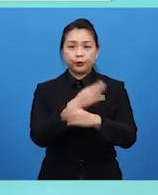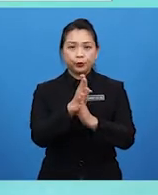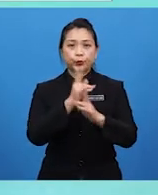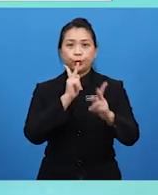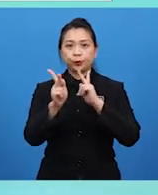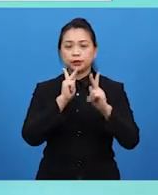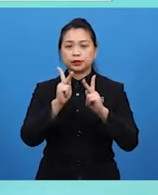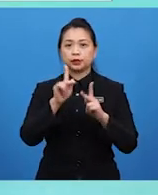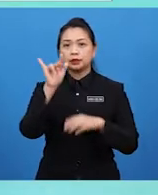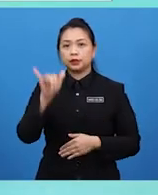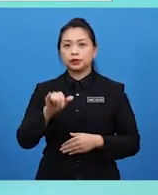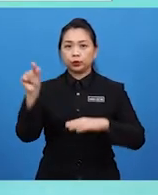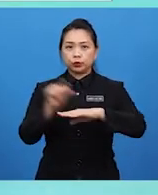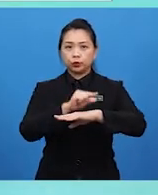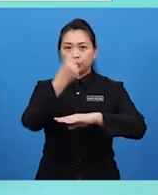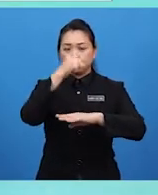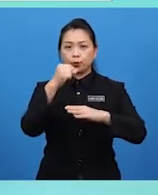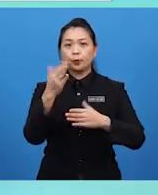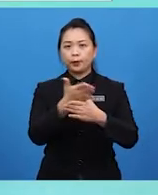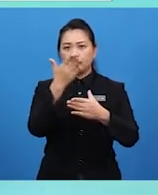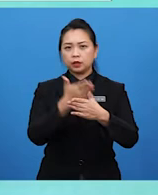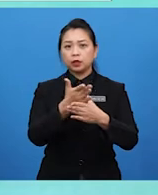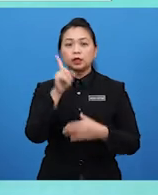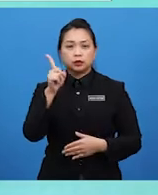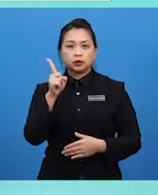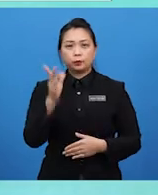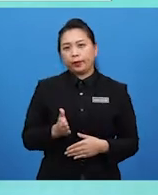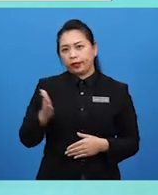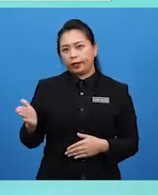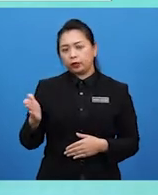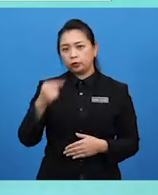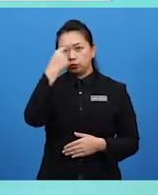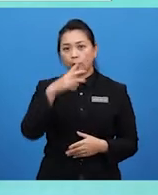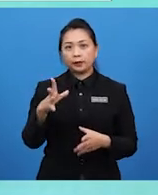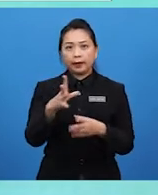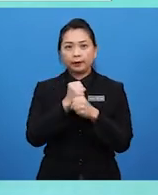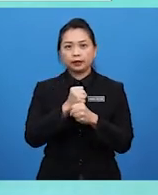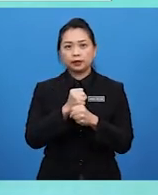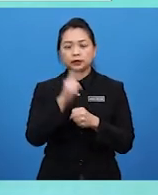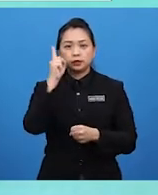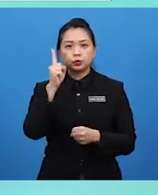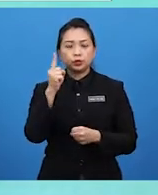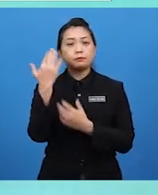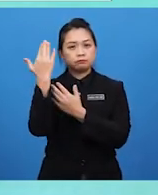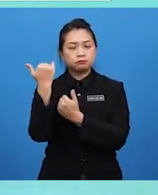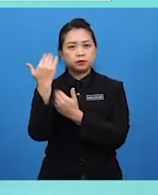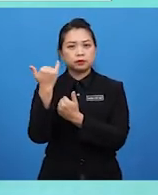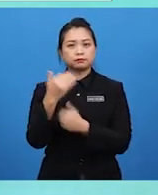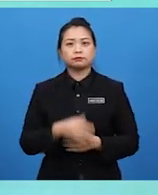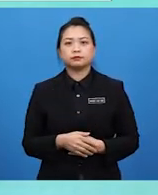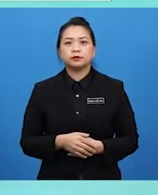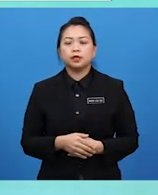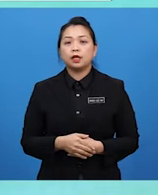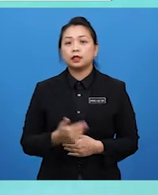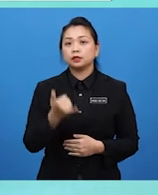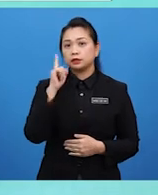bentuk komunikasi yang diunakan untuk mempengaruhi sesuatu pihak untuk mendapatkan sesuatu yang dihajati. Ia